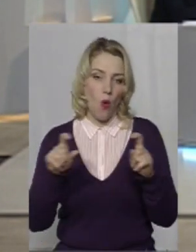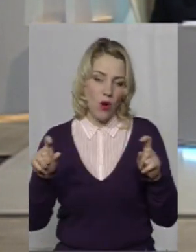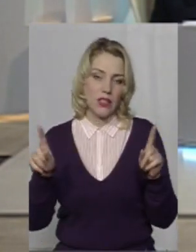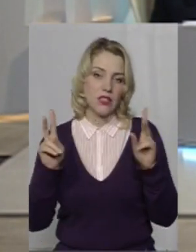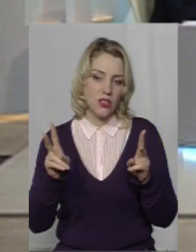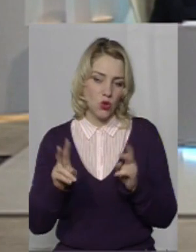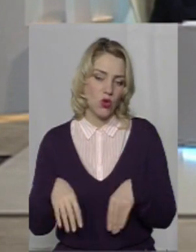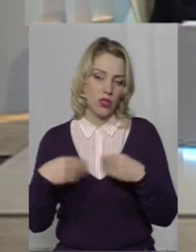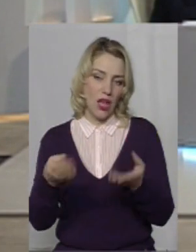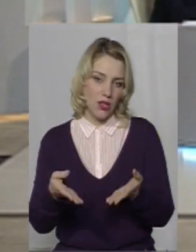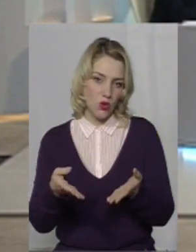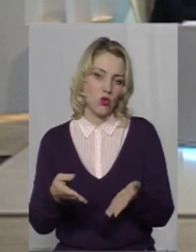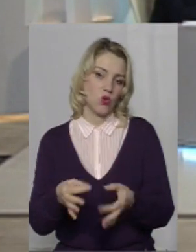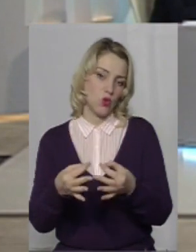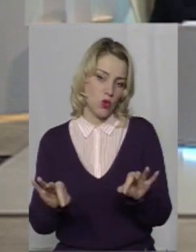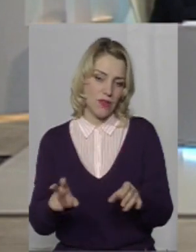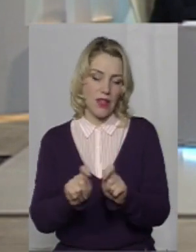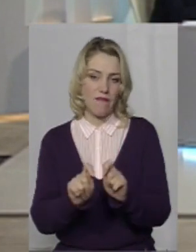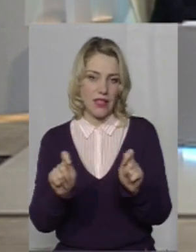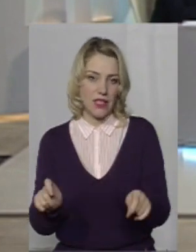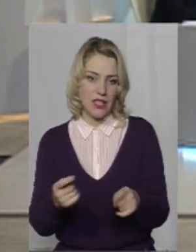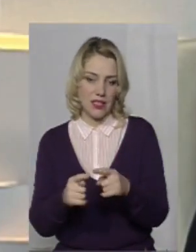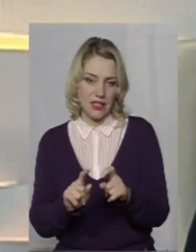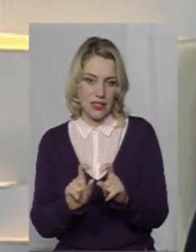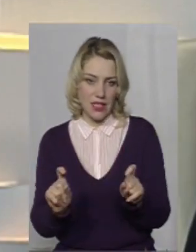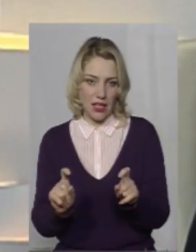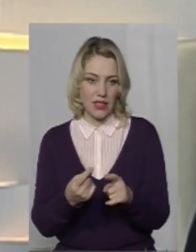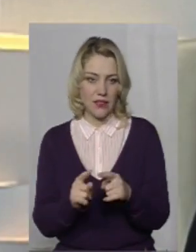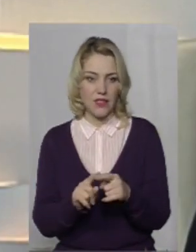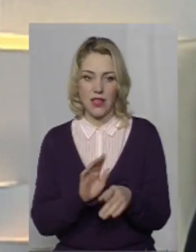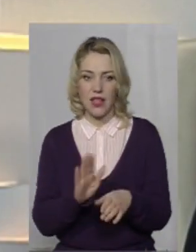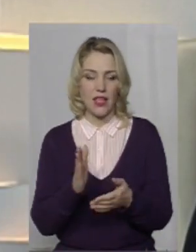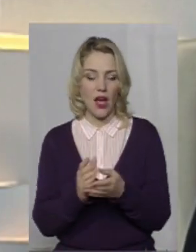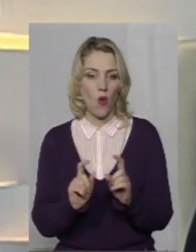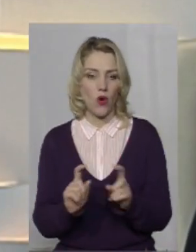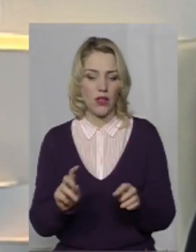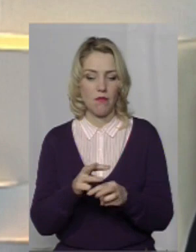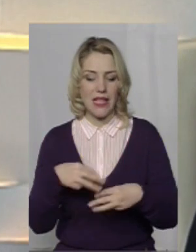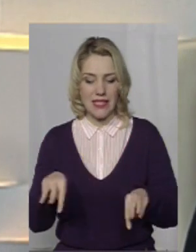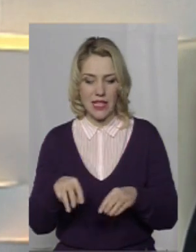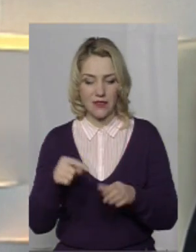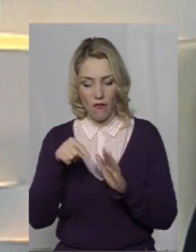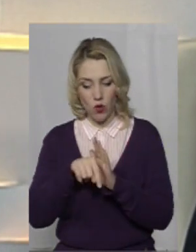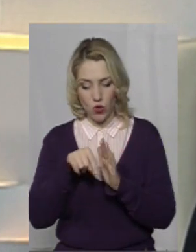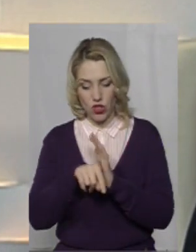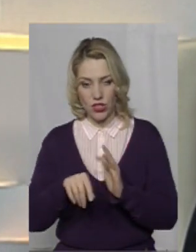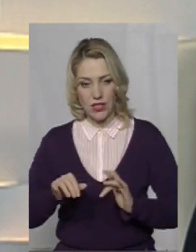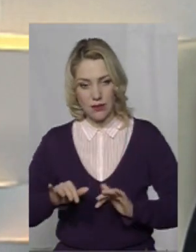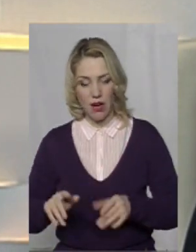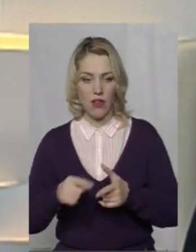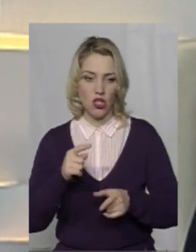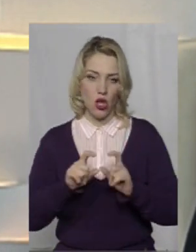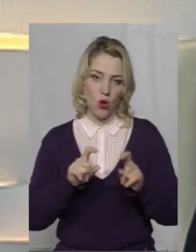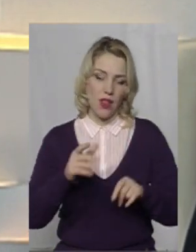які дають дозволи на відкриття цих закладів, це не є органи Міністерства внутрішніх справ чи органи